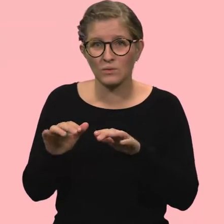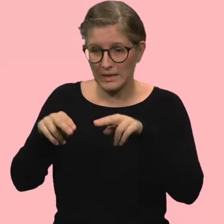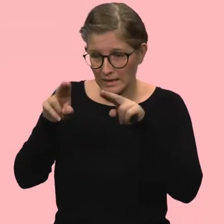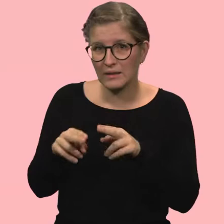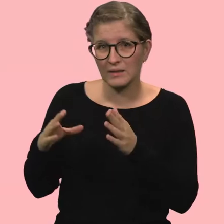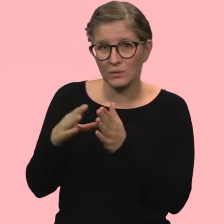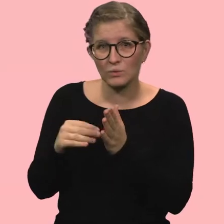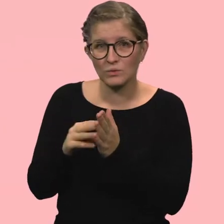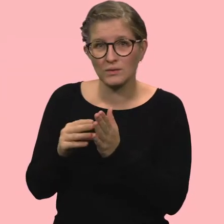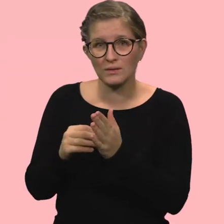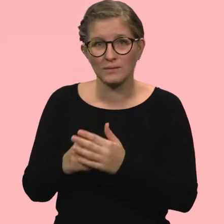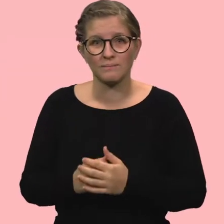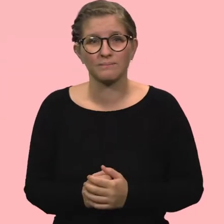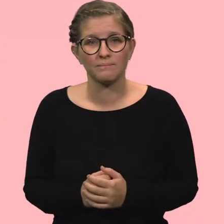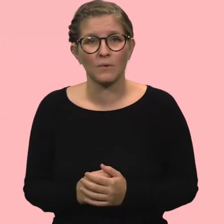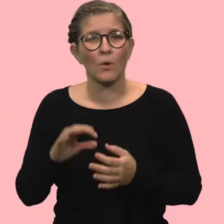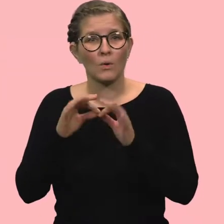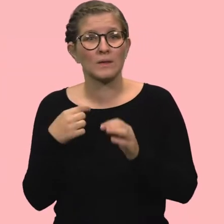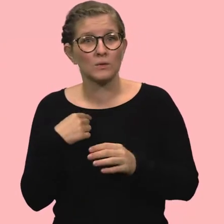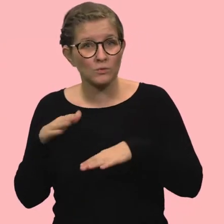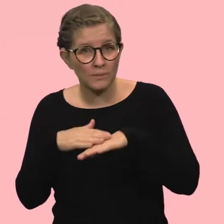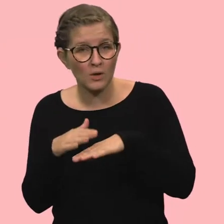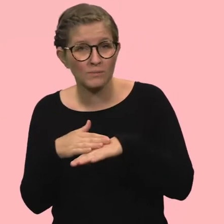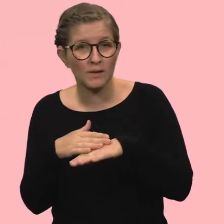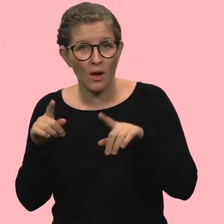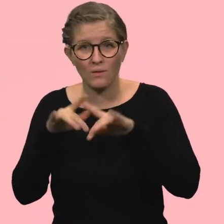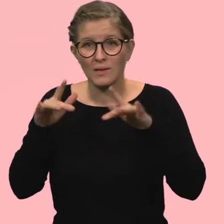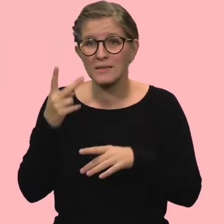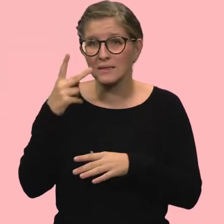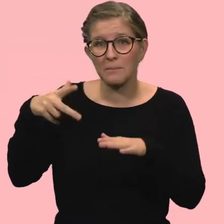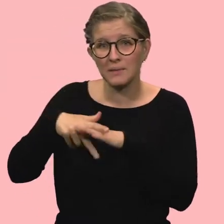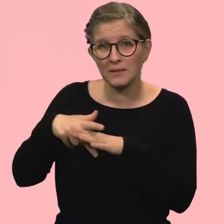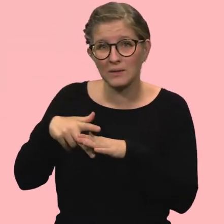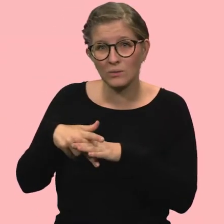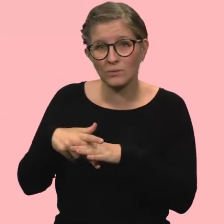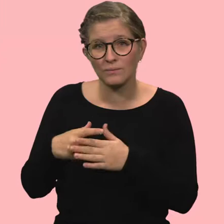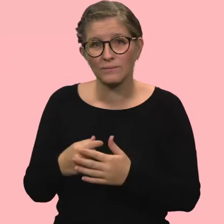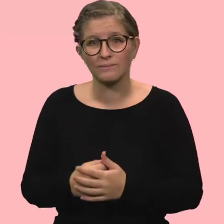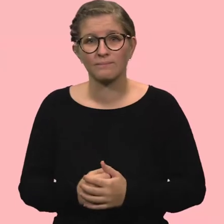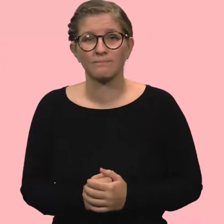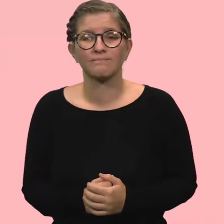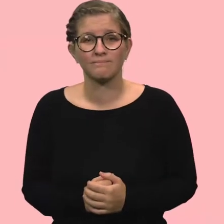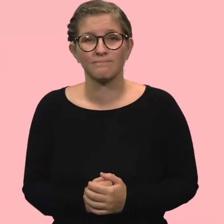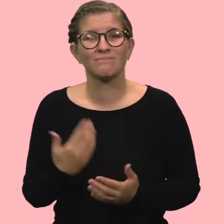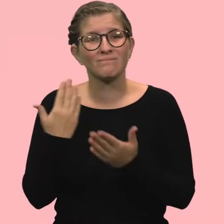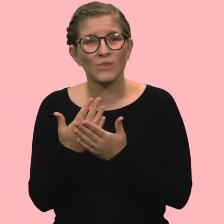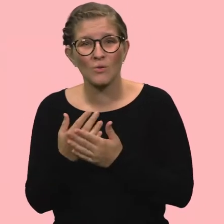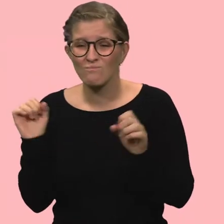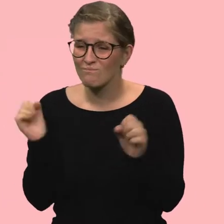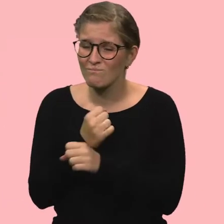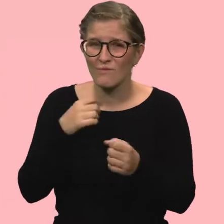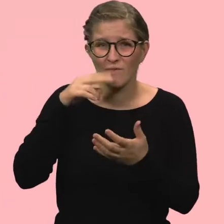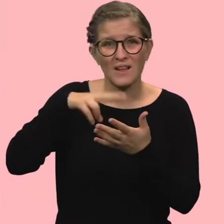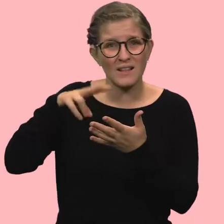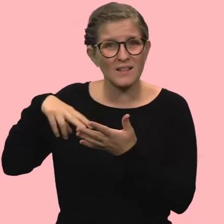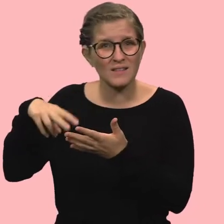richtig zu nutzen. Oder ich habe zum Beispiel auch eine Sehbehinderung und